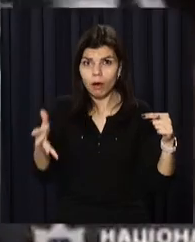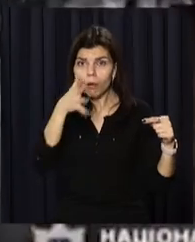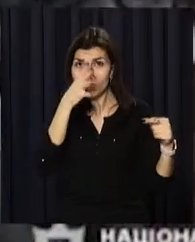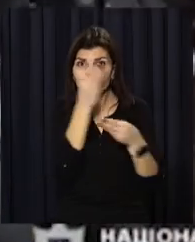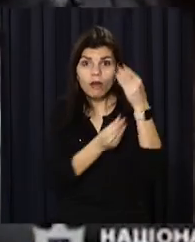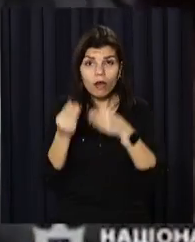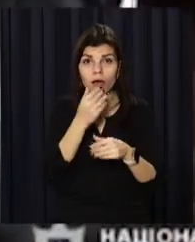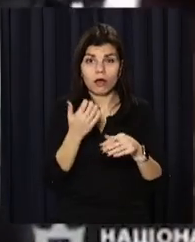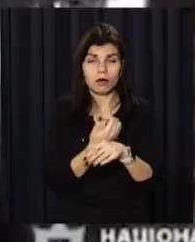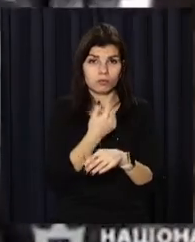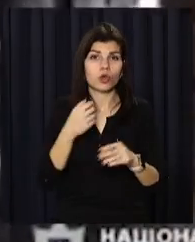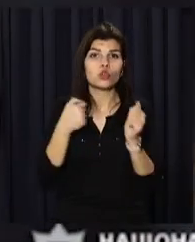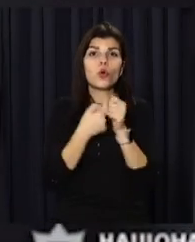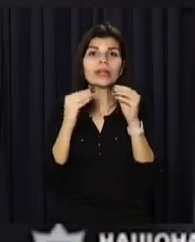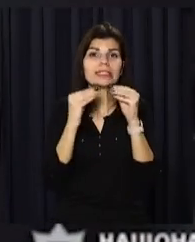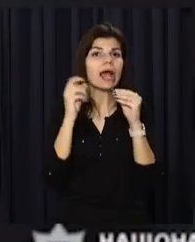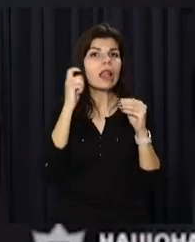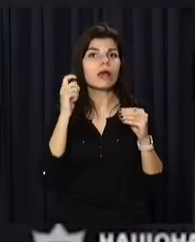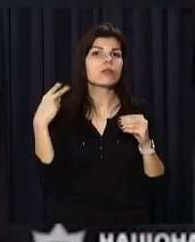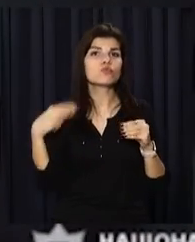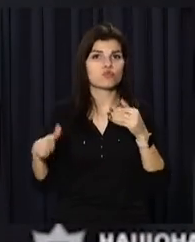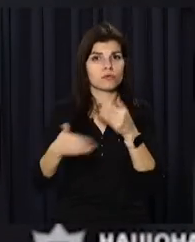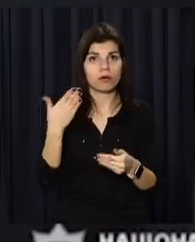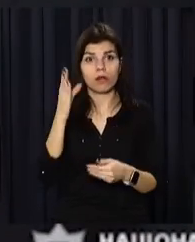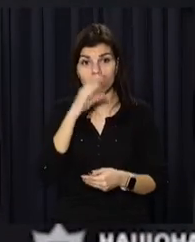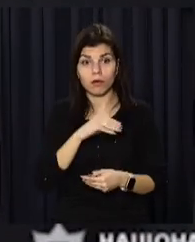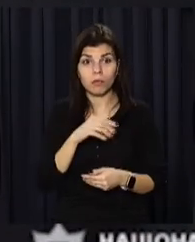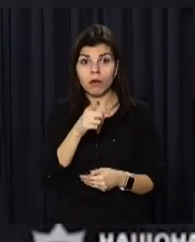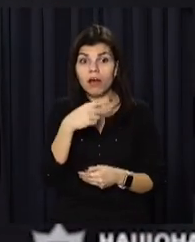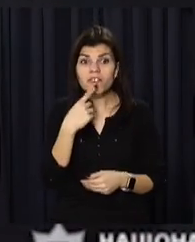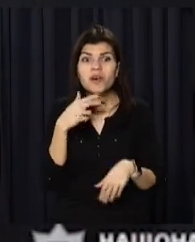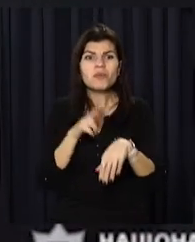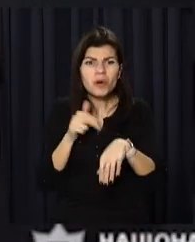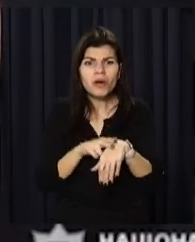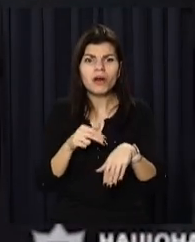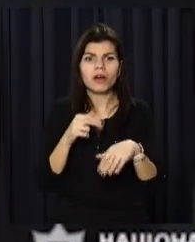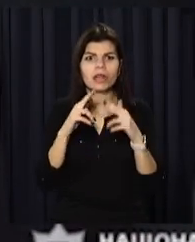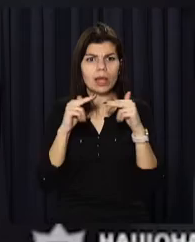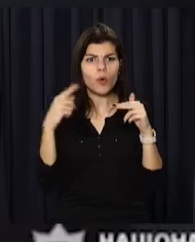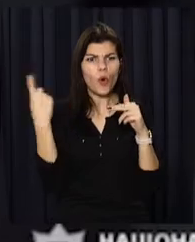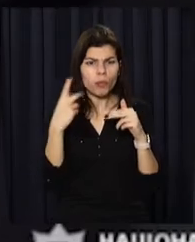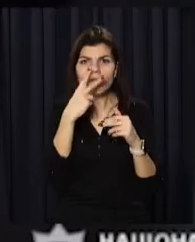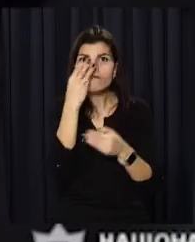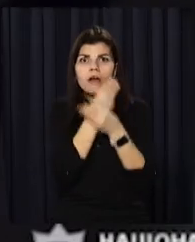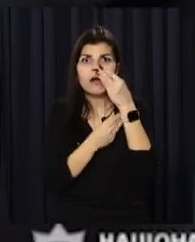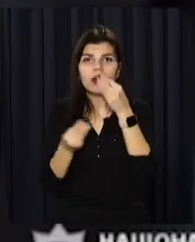ґратами. Шеврони поліція, головне управління Дніпропетровської області.